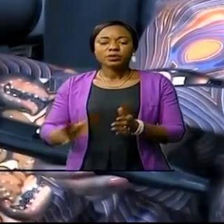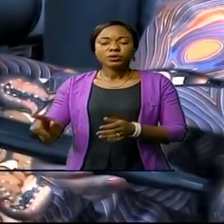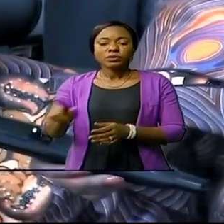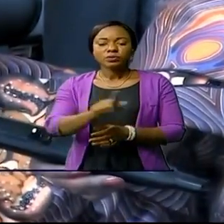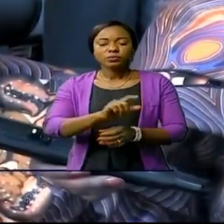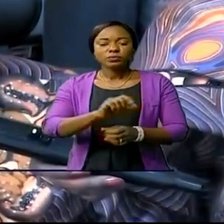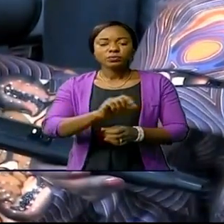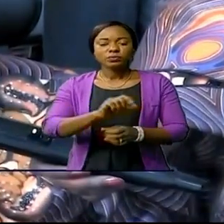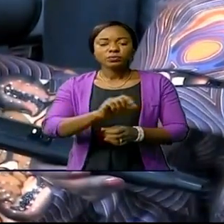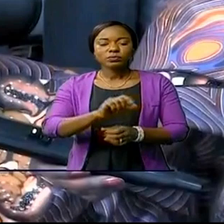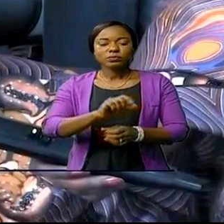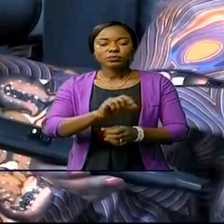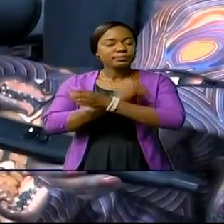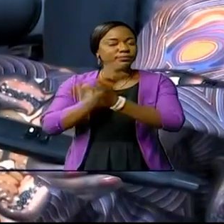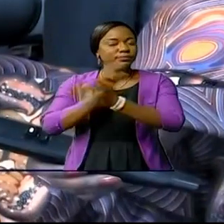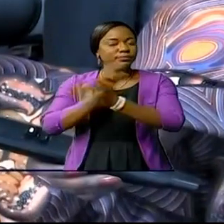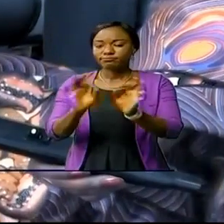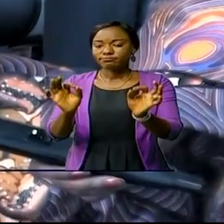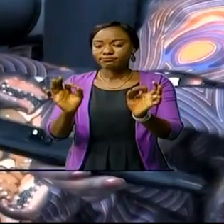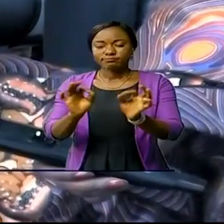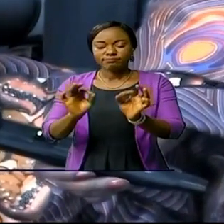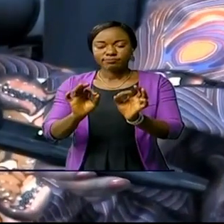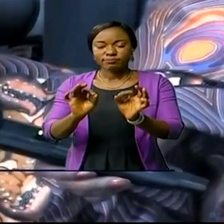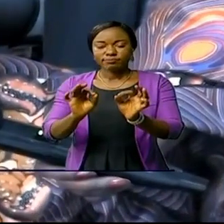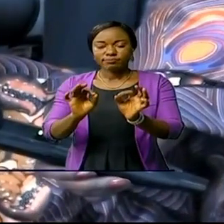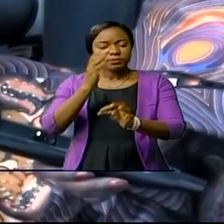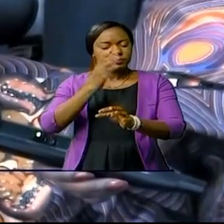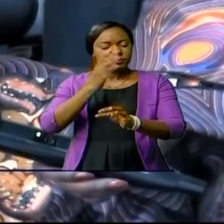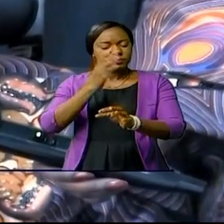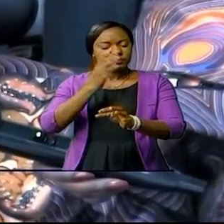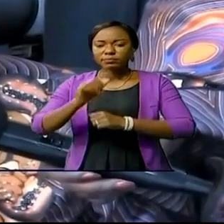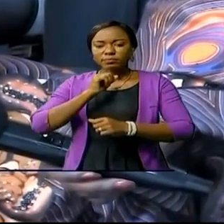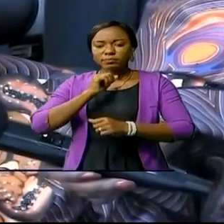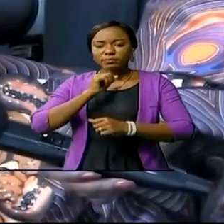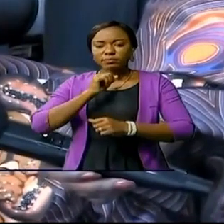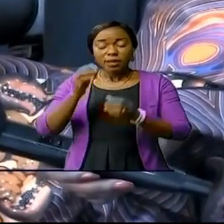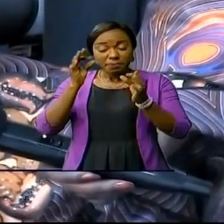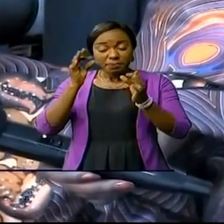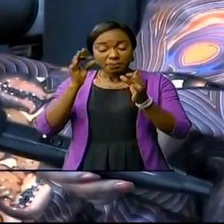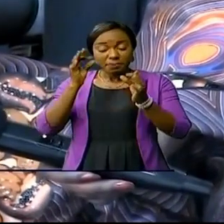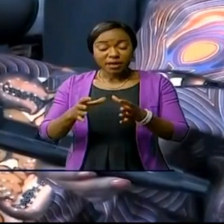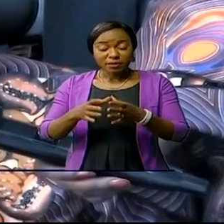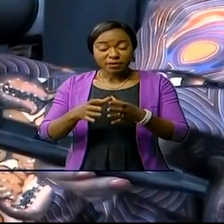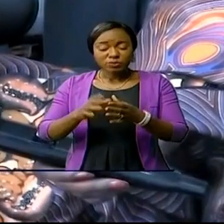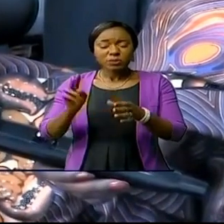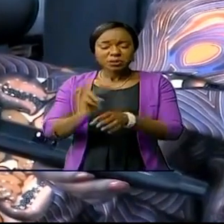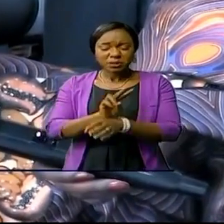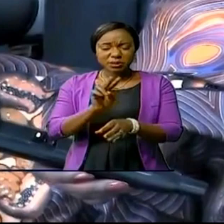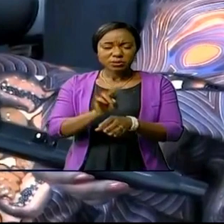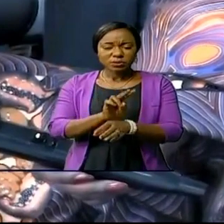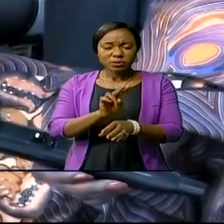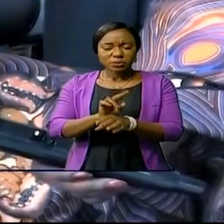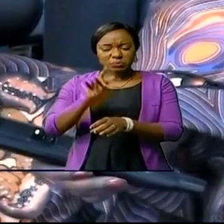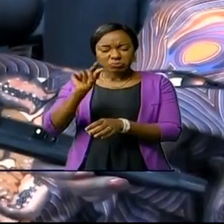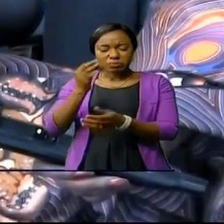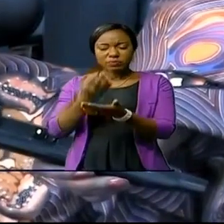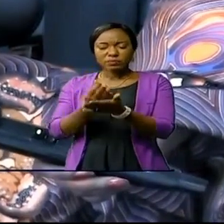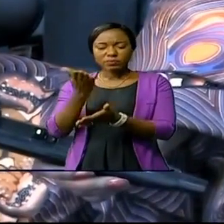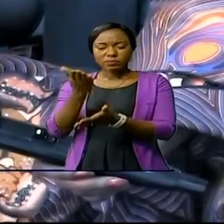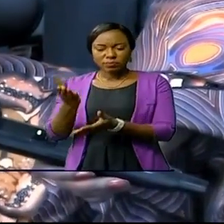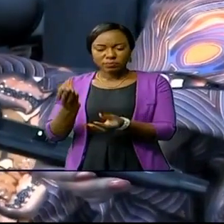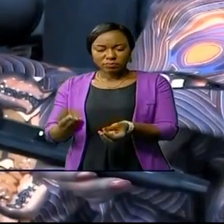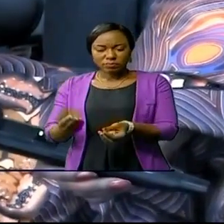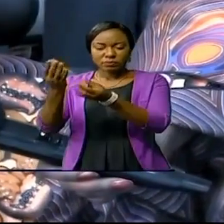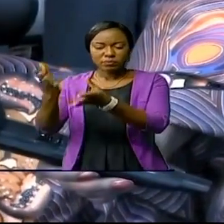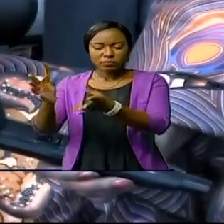croisons pas nos bras. En utilisant nos paix de moyens, nous nous occupons